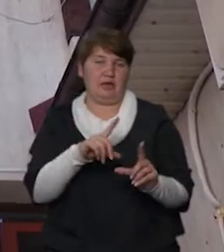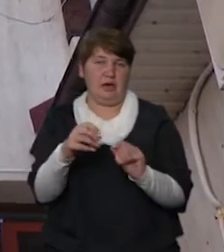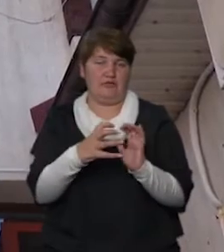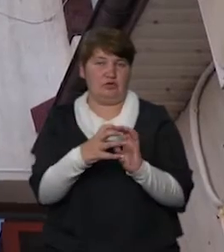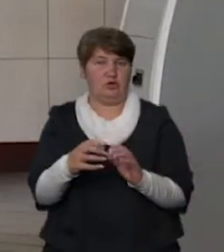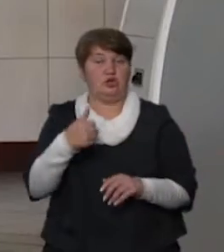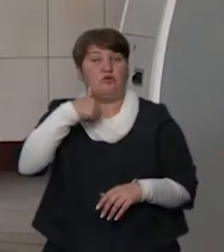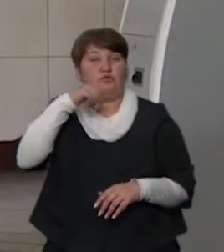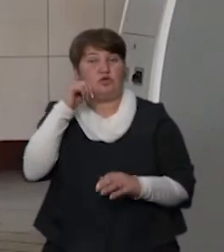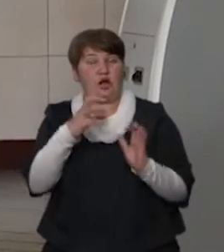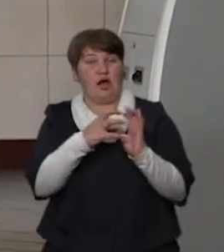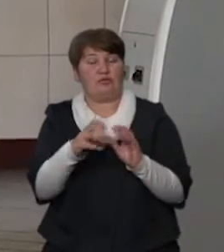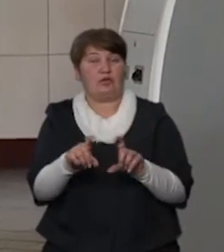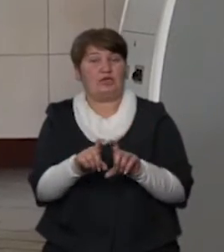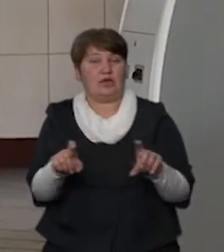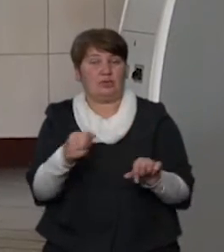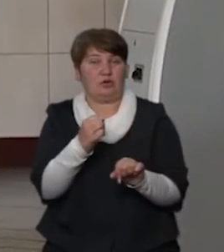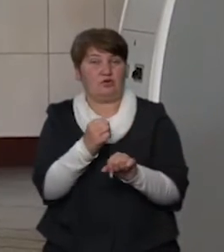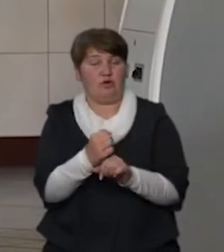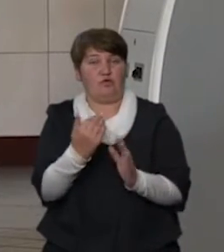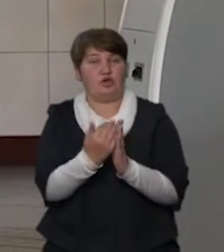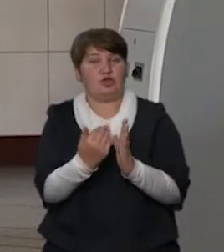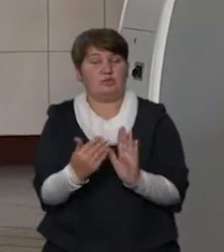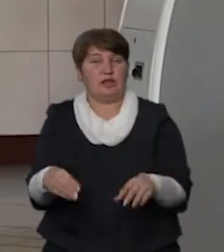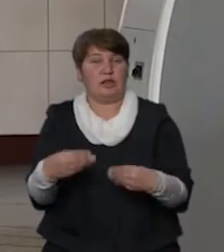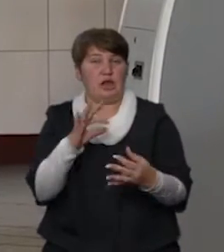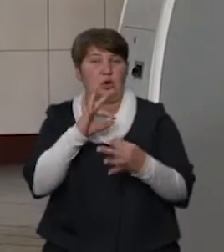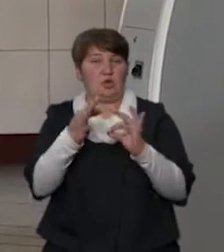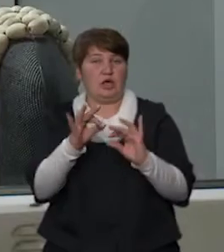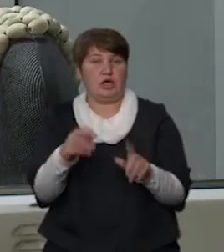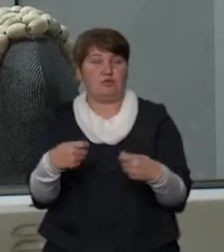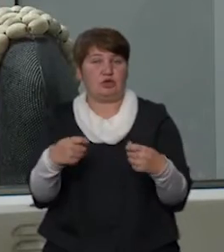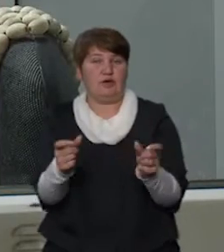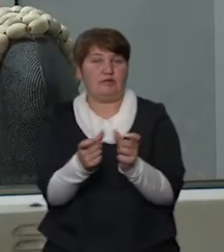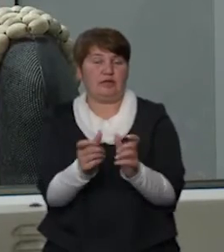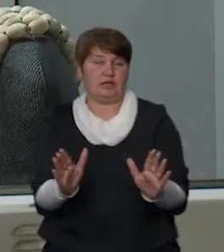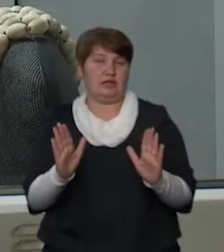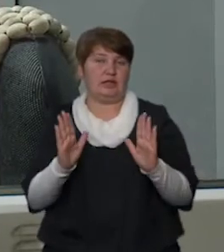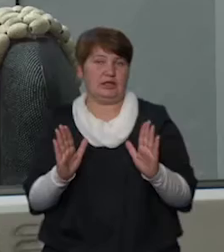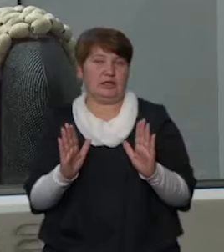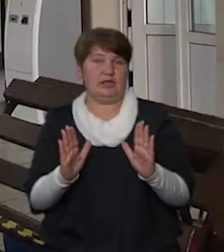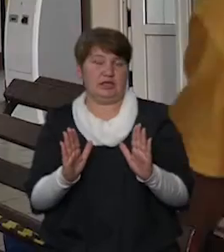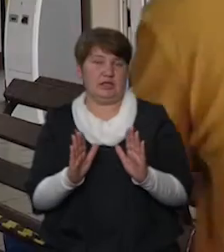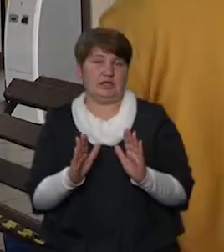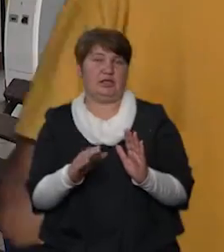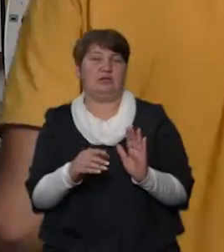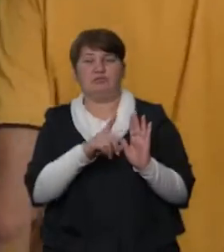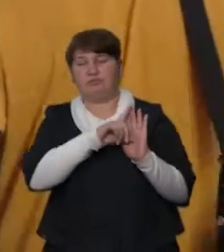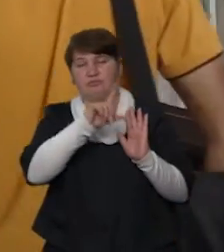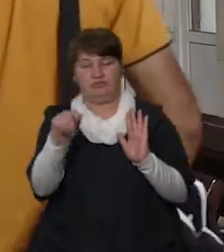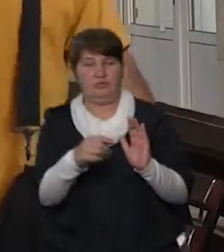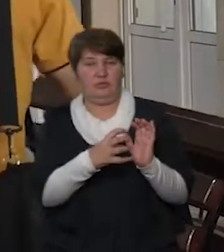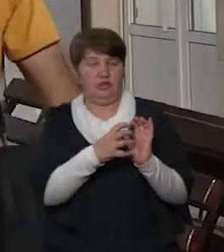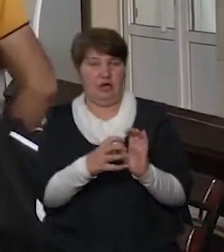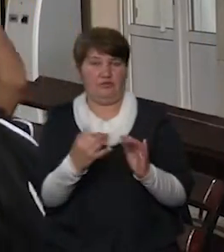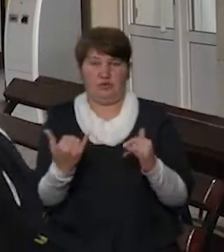автостанція працювала в режимі надання консультацій та продавали квитки тільки на транзитні рейси. Від сьогодні робота